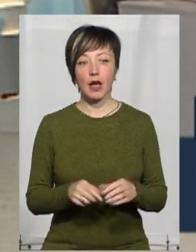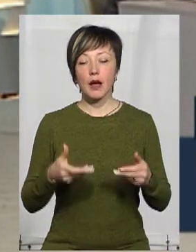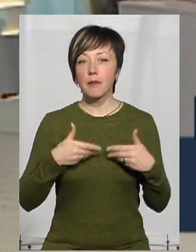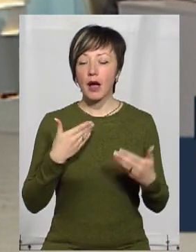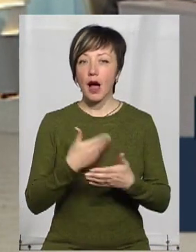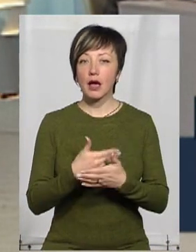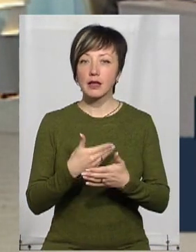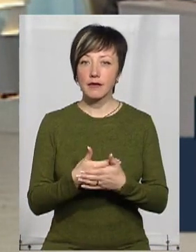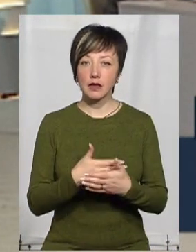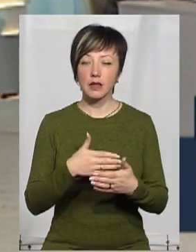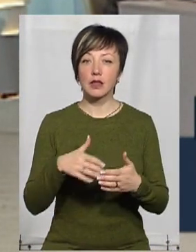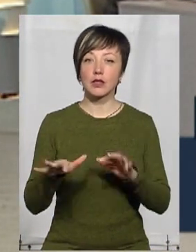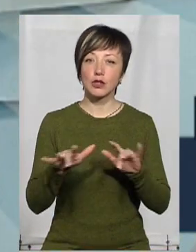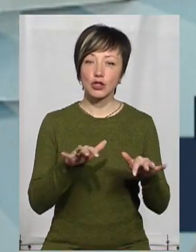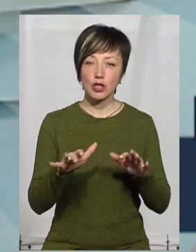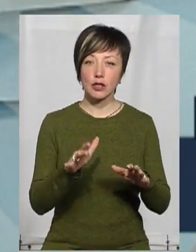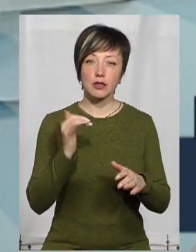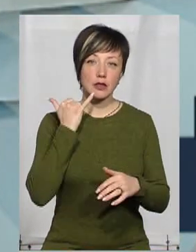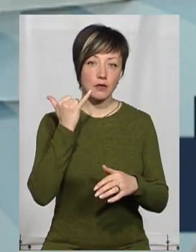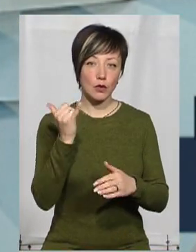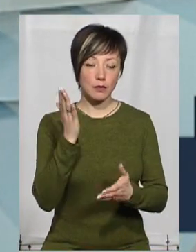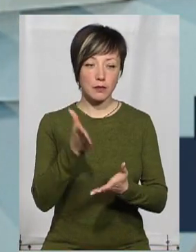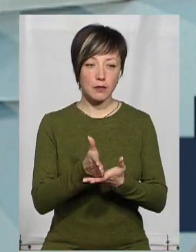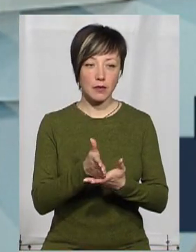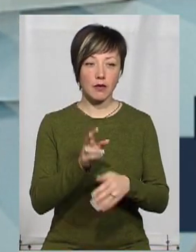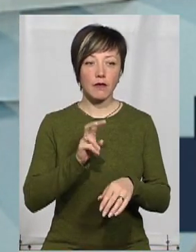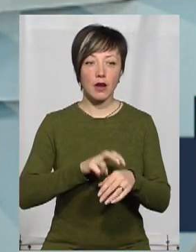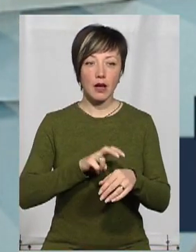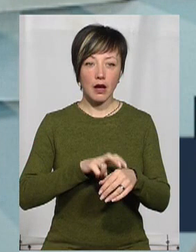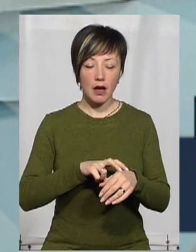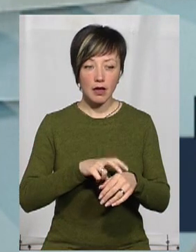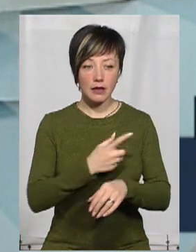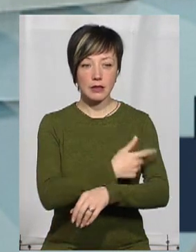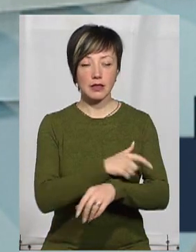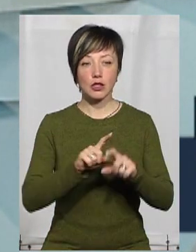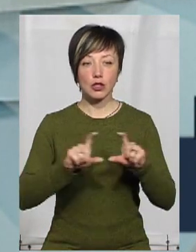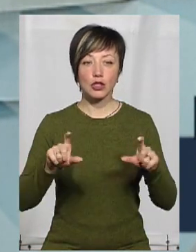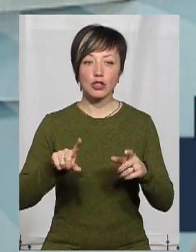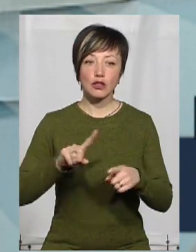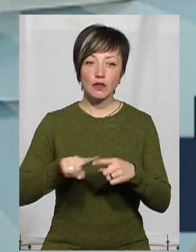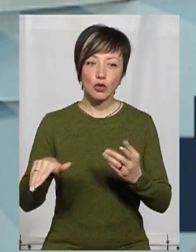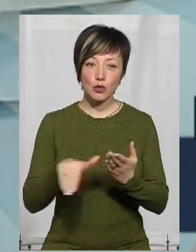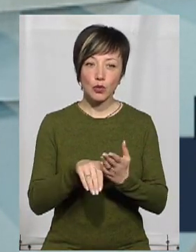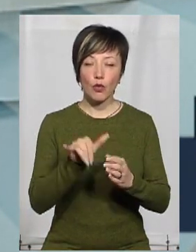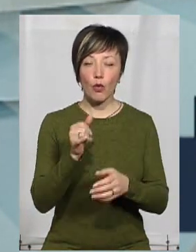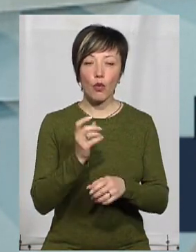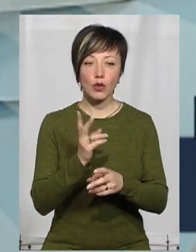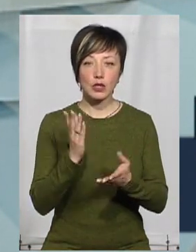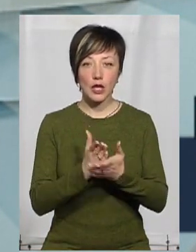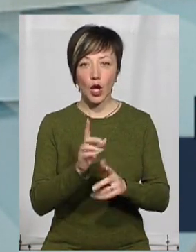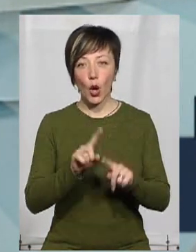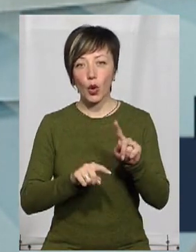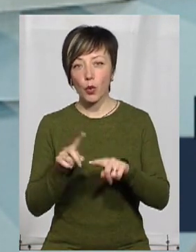активні громадські діячі, ми дзвонимо напряму в лікарні, на швидку. У кожного є десь